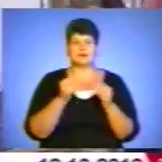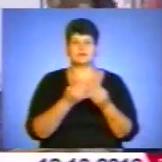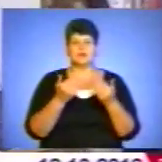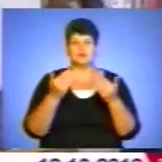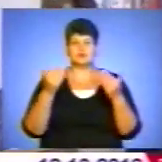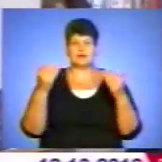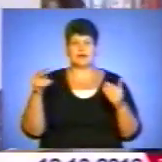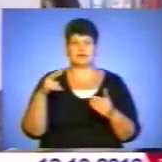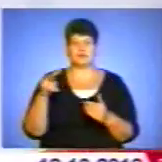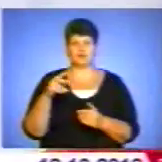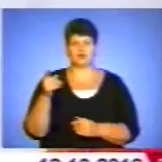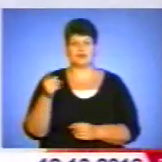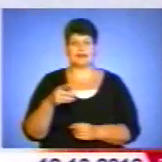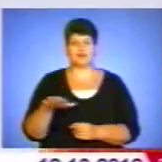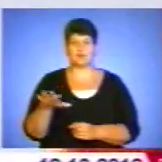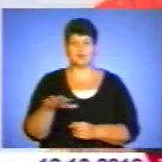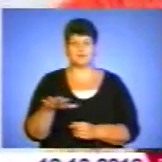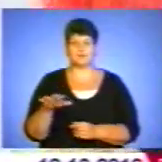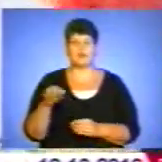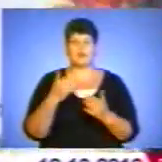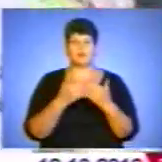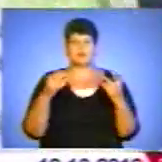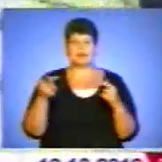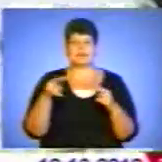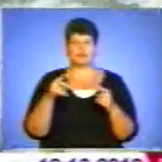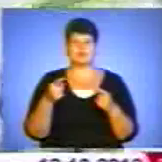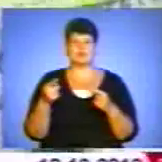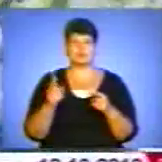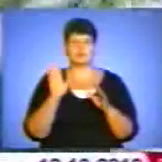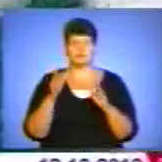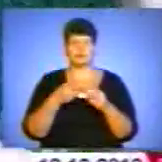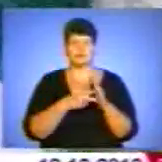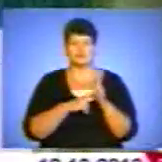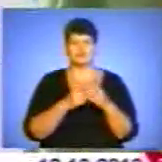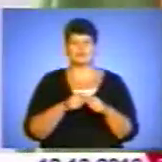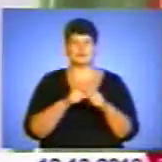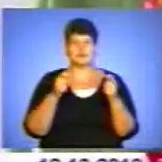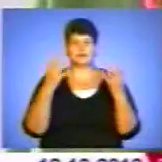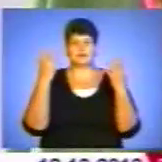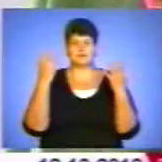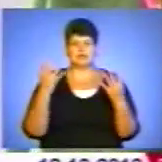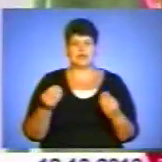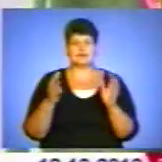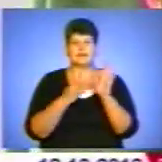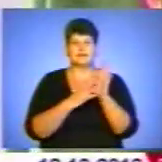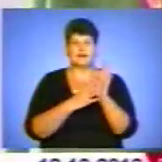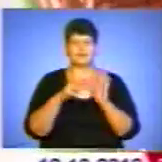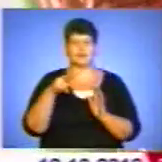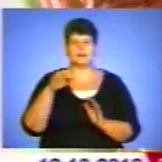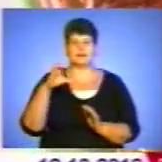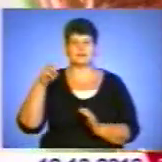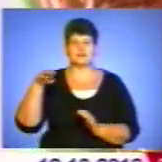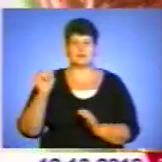музею літературної Тернопілля. Музей літературної Тернопілля планують відкрити в День української писемності і мови – 9 листопада.